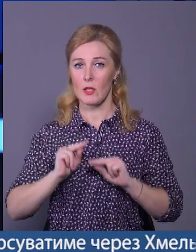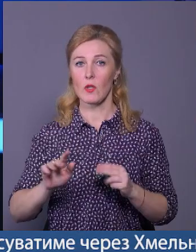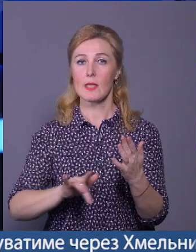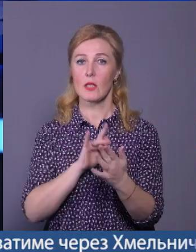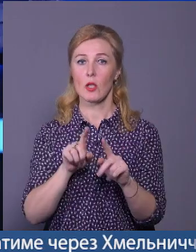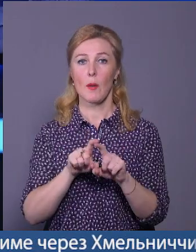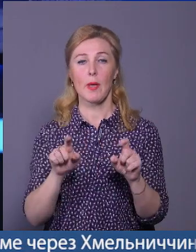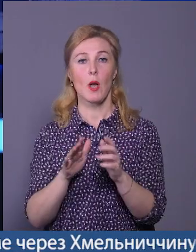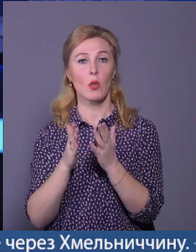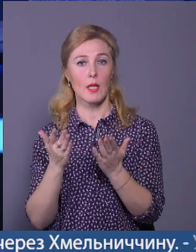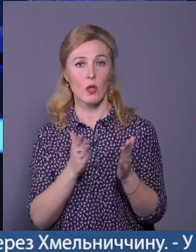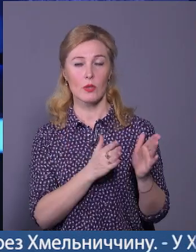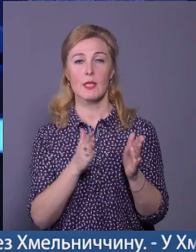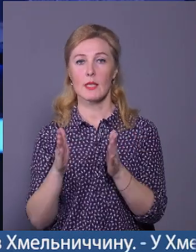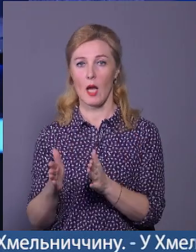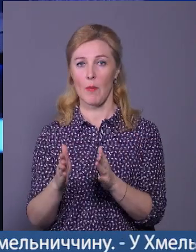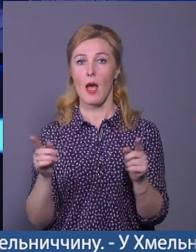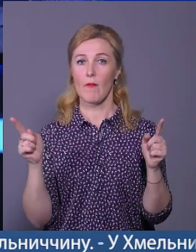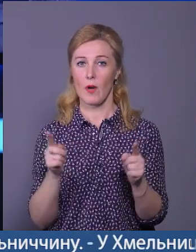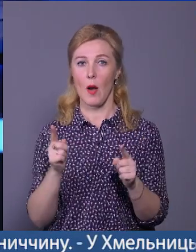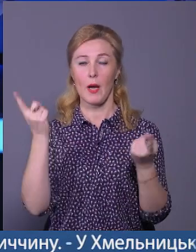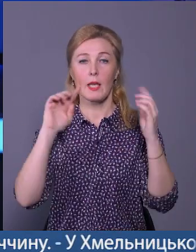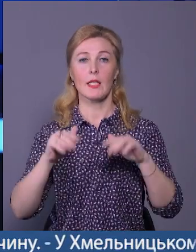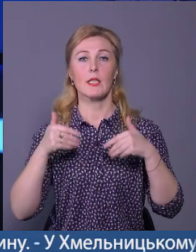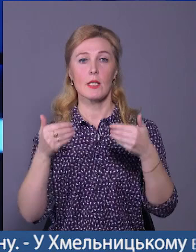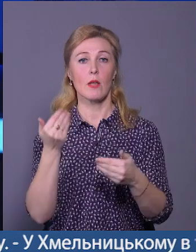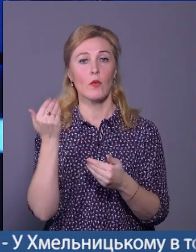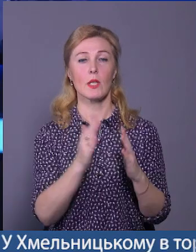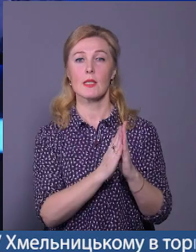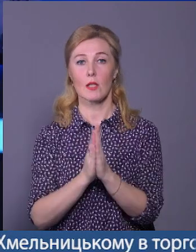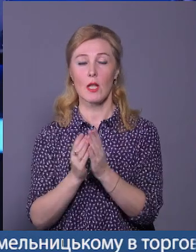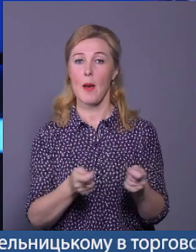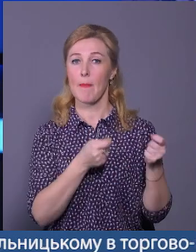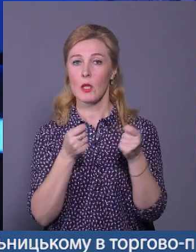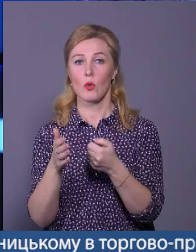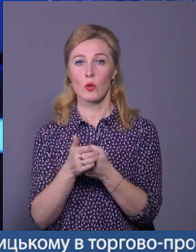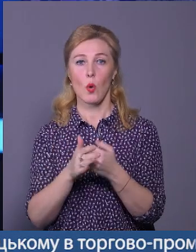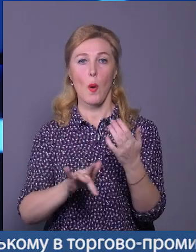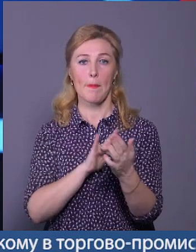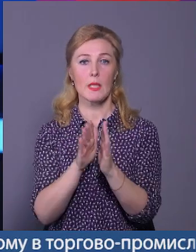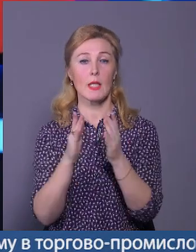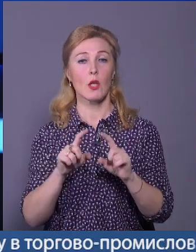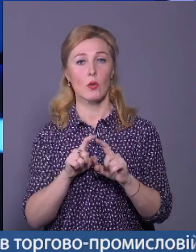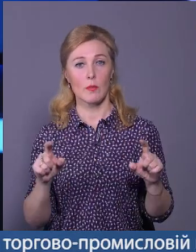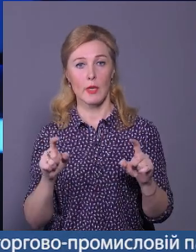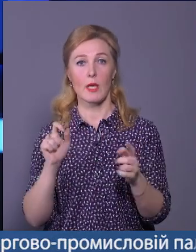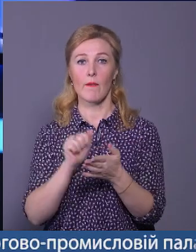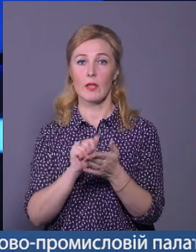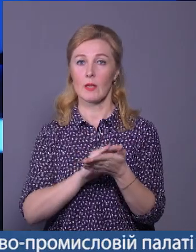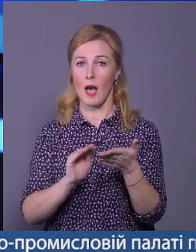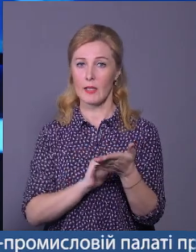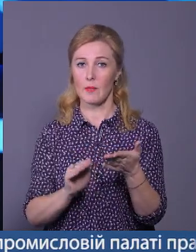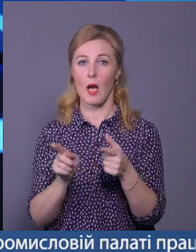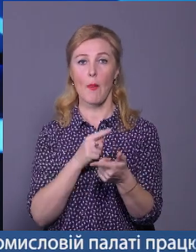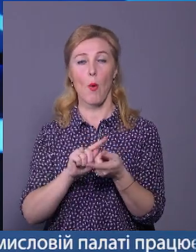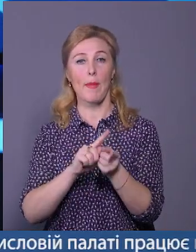Централізованої бібліотечної системи. В рамках ініціативи вони закликають приносити до міських книгозбірень видання, написані